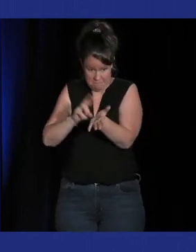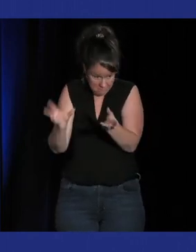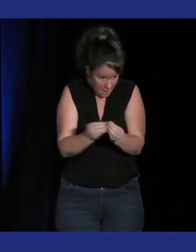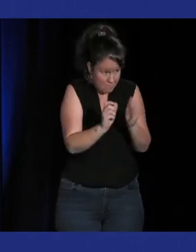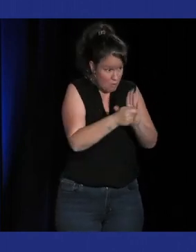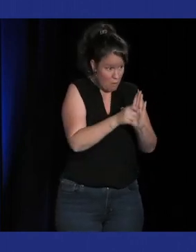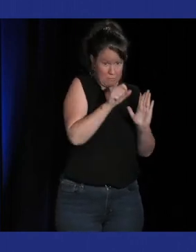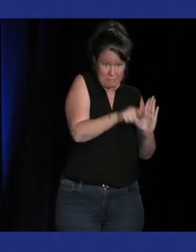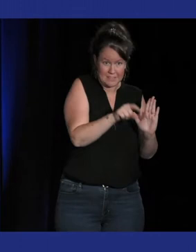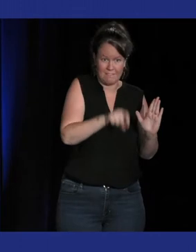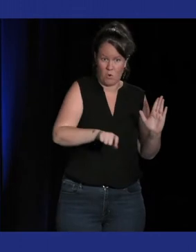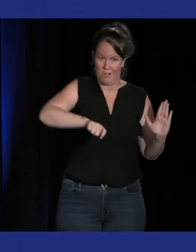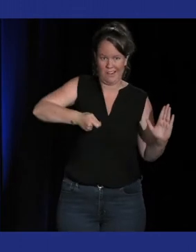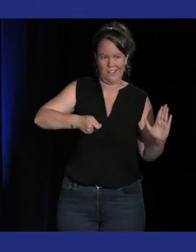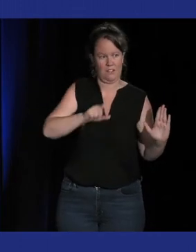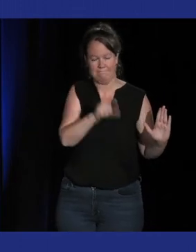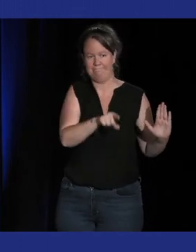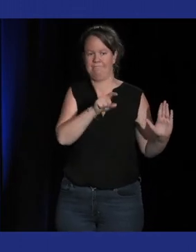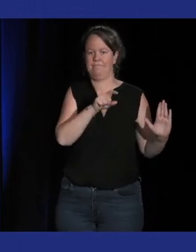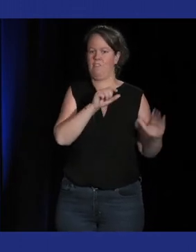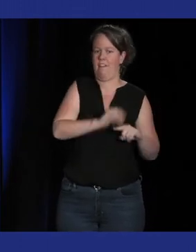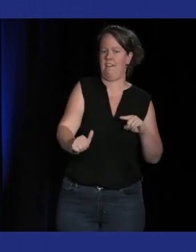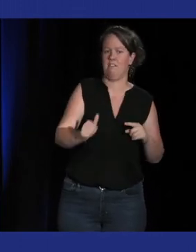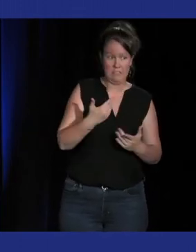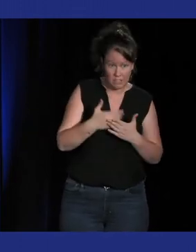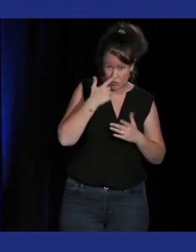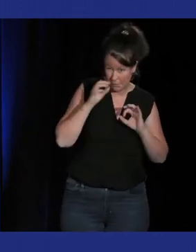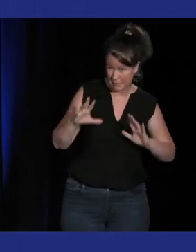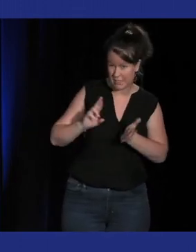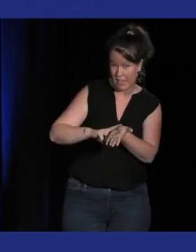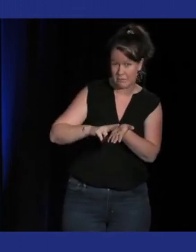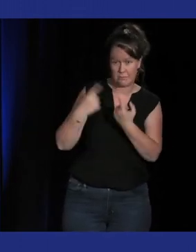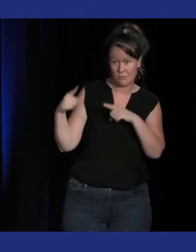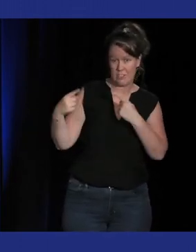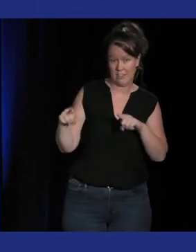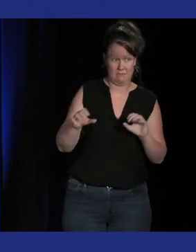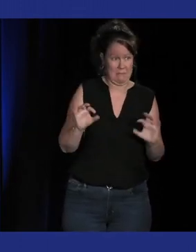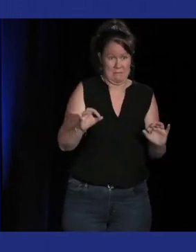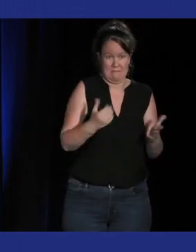accessible au grand public est-ce que les gens vont comprendre cette notion de rythme dans ces jeux qu ne le mettent pas en avant